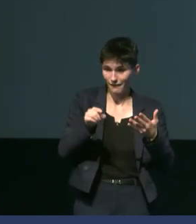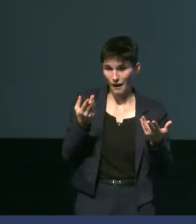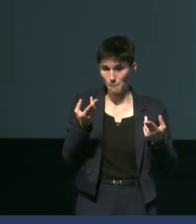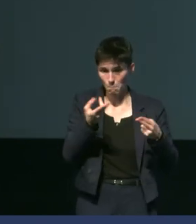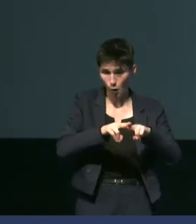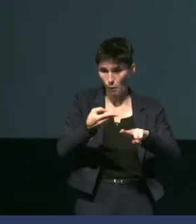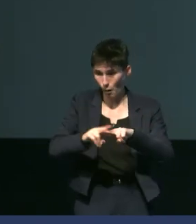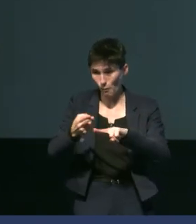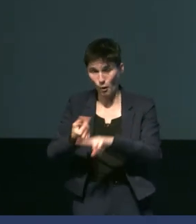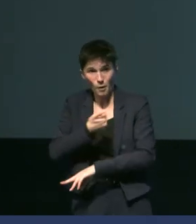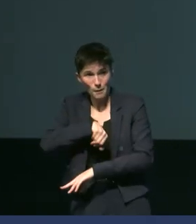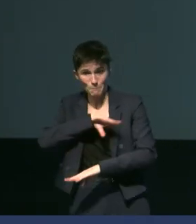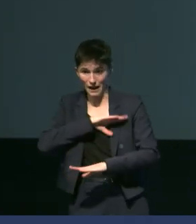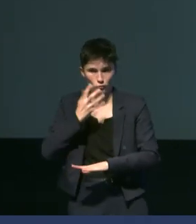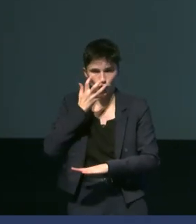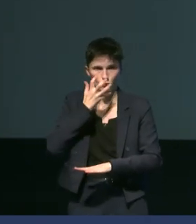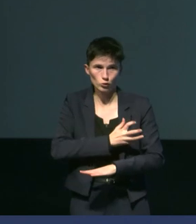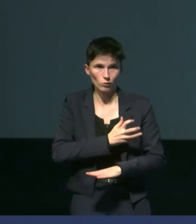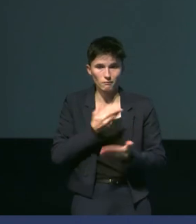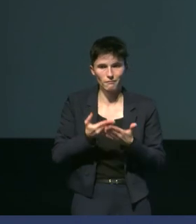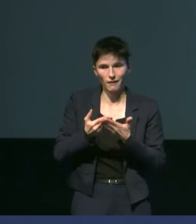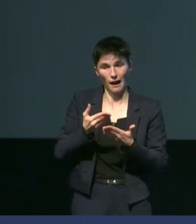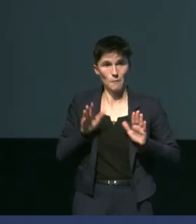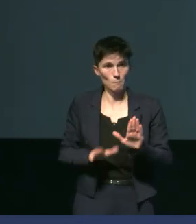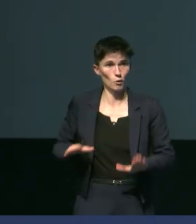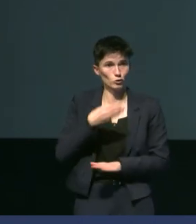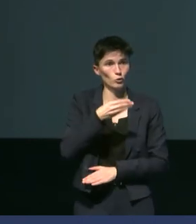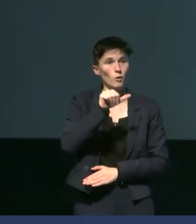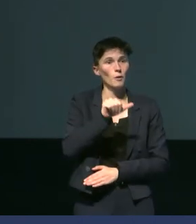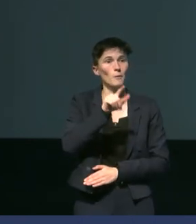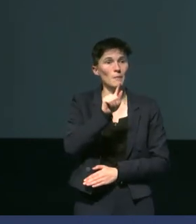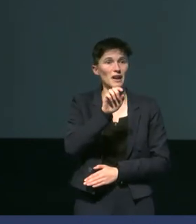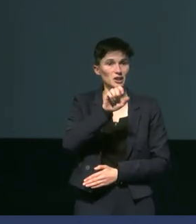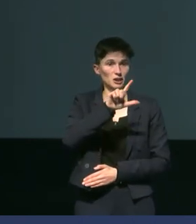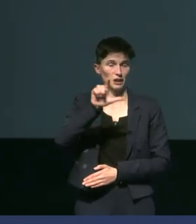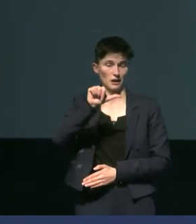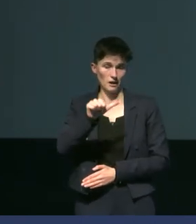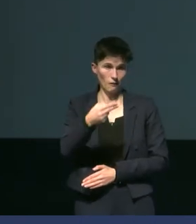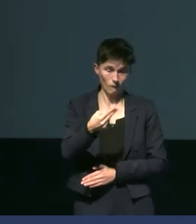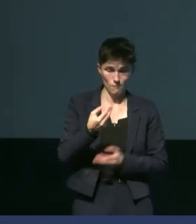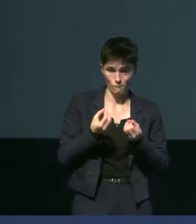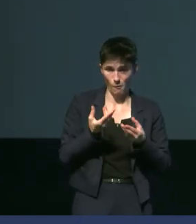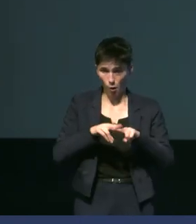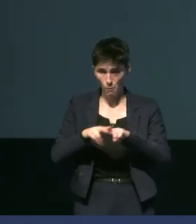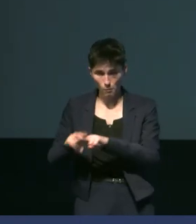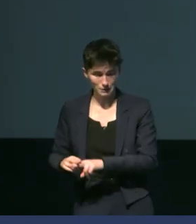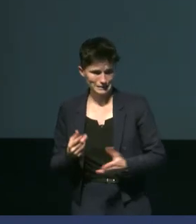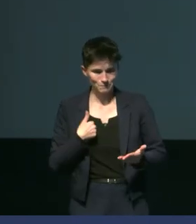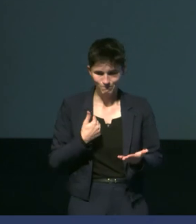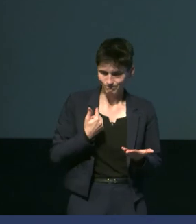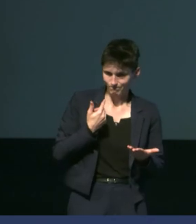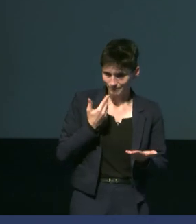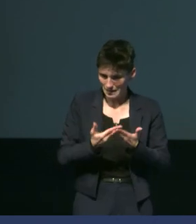au niveau des manchots de Magellan. Ici, vous en avez un exemple. Et ça, c'est ce qui m'a intéressé.